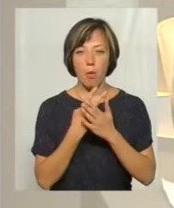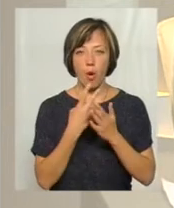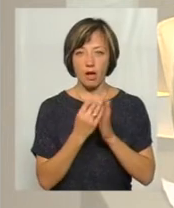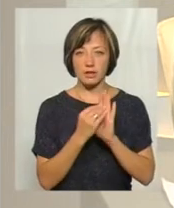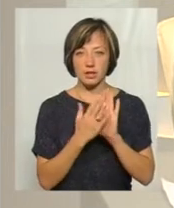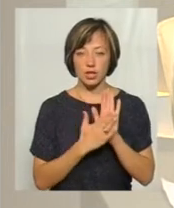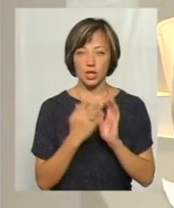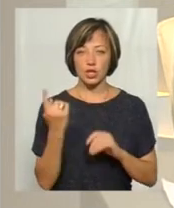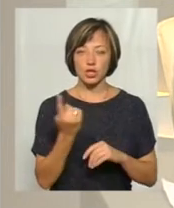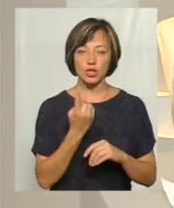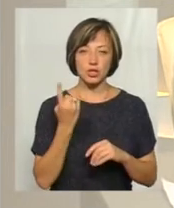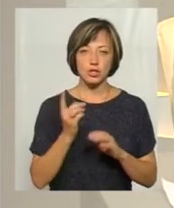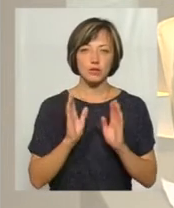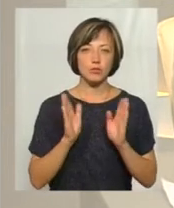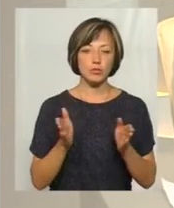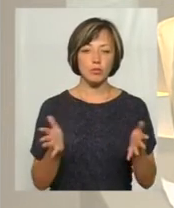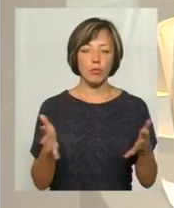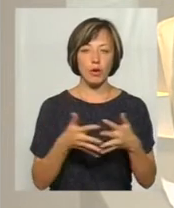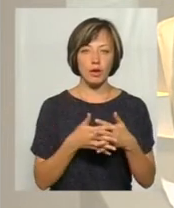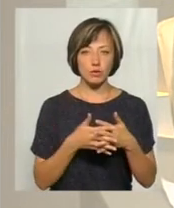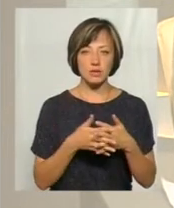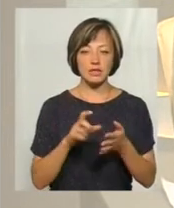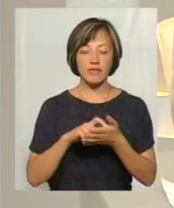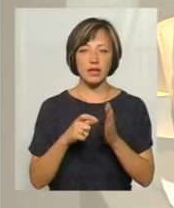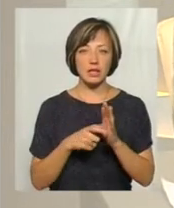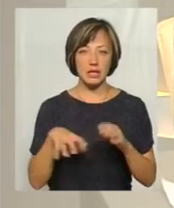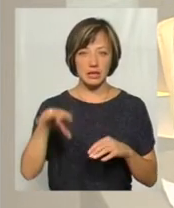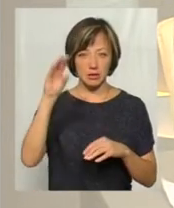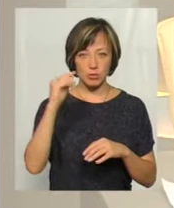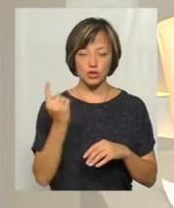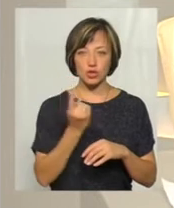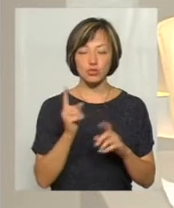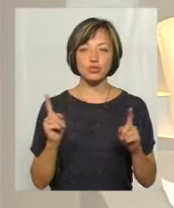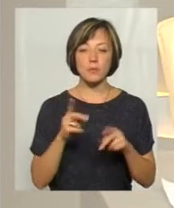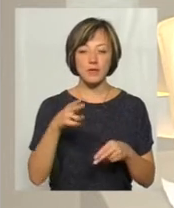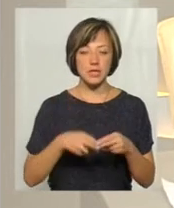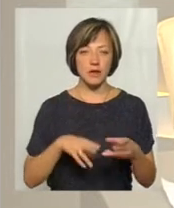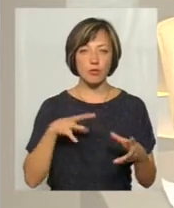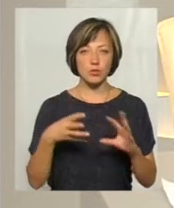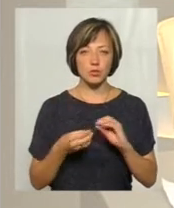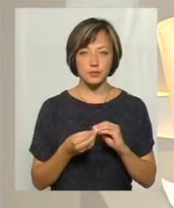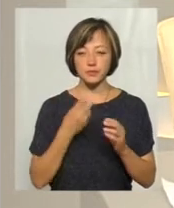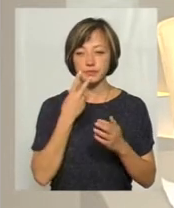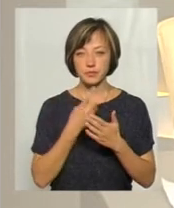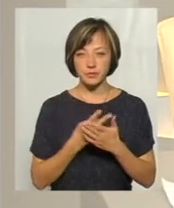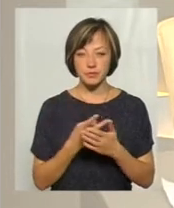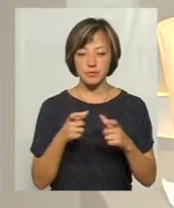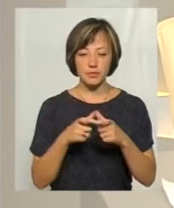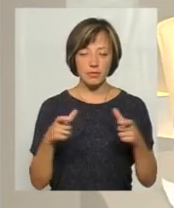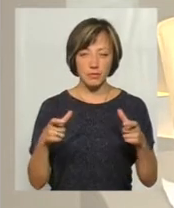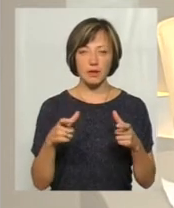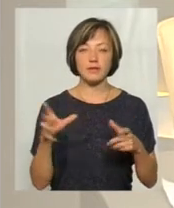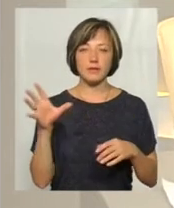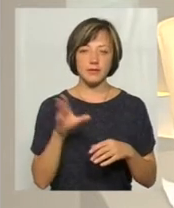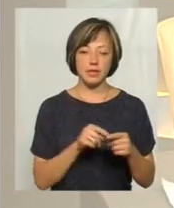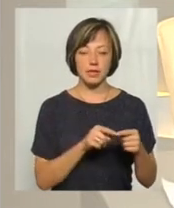лічильників будуть поєднуватися з квартирними лічильниками, щоб в кінцевому результаті бачити ми у платіжках. Про це